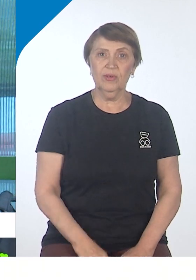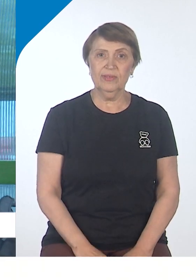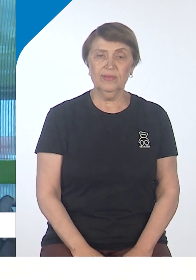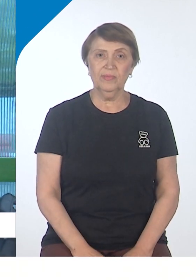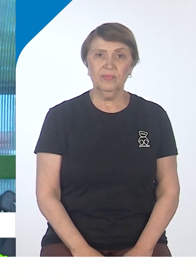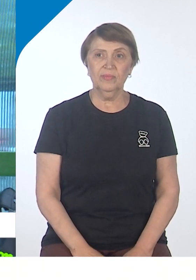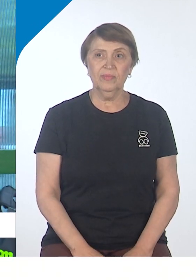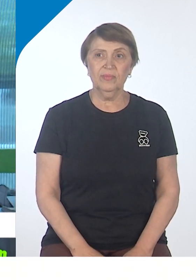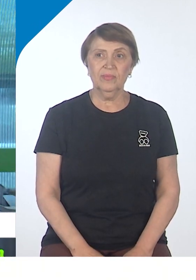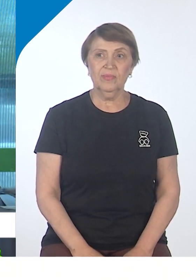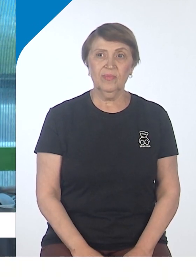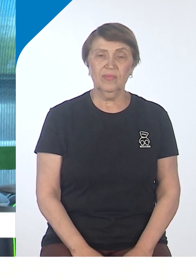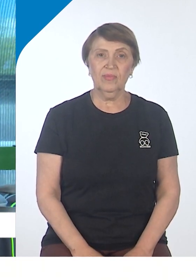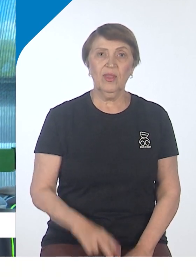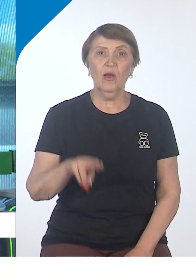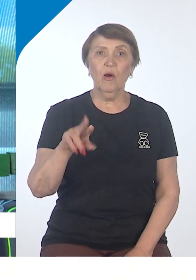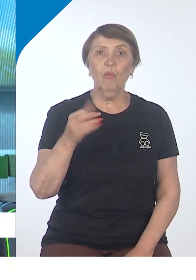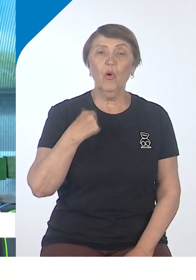Уникальные люди. По секрету скажу.